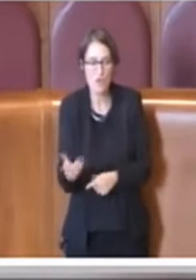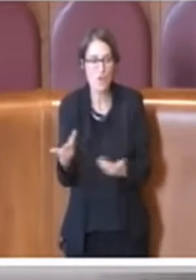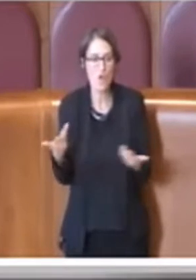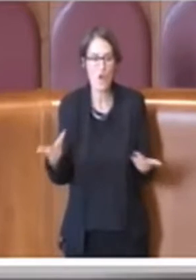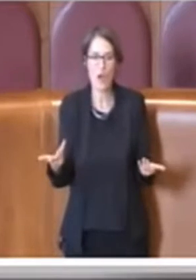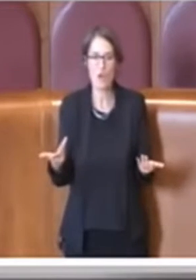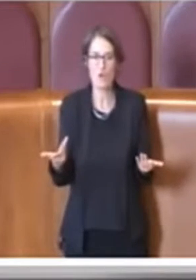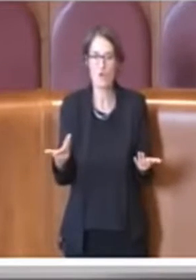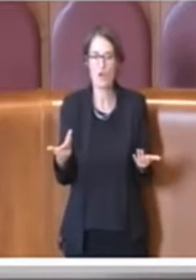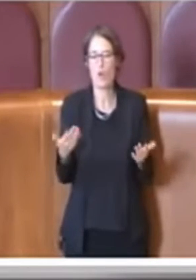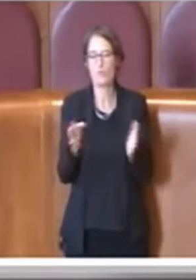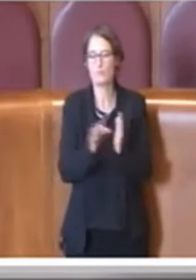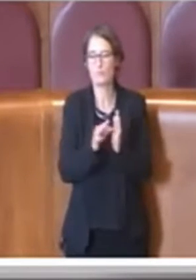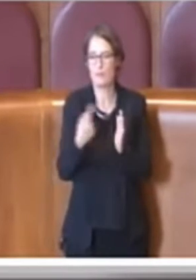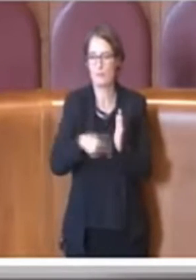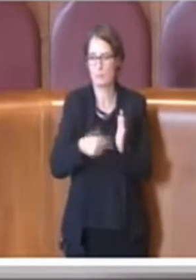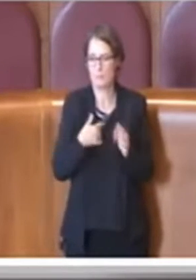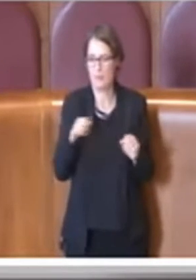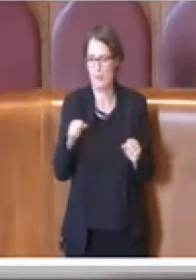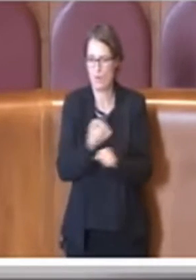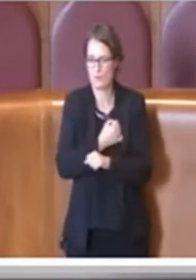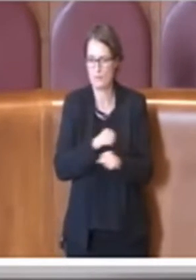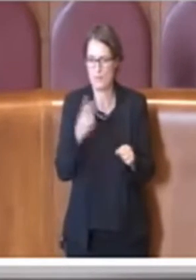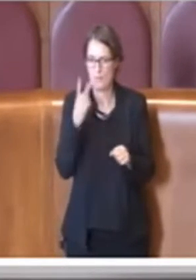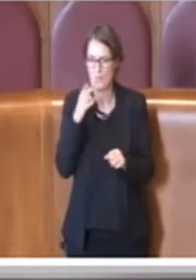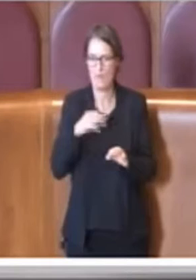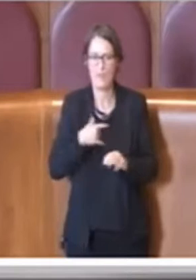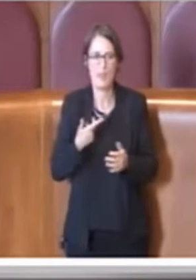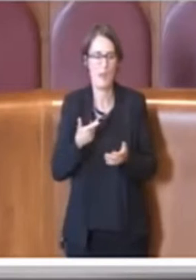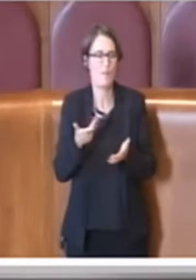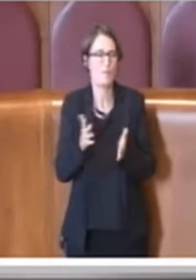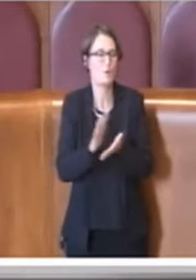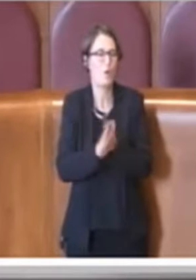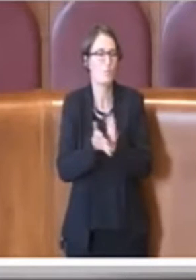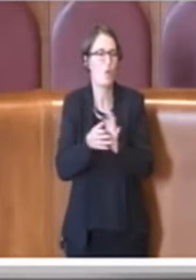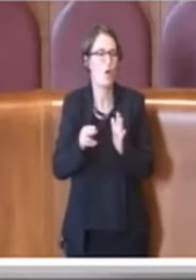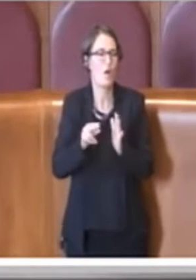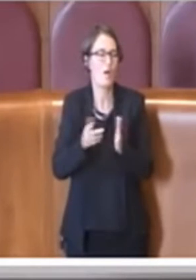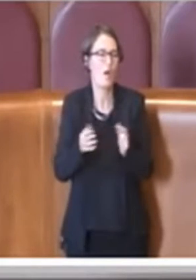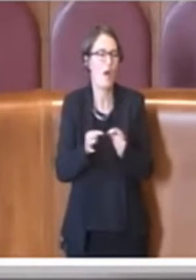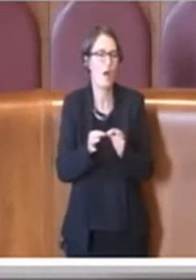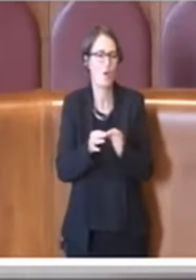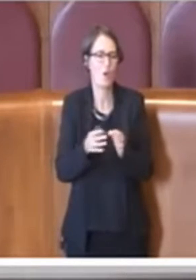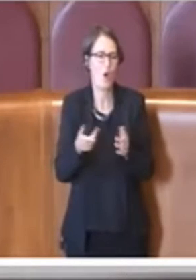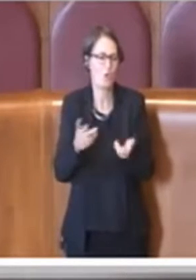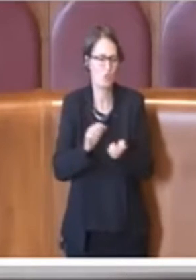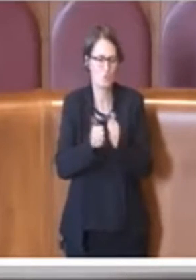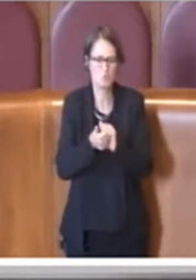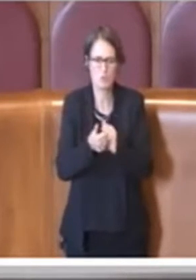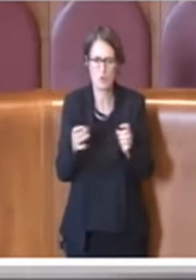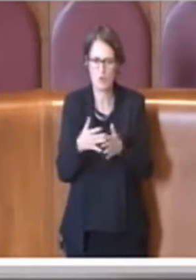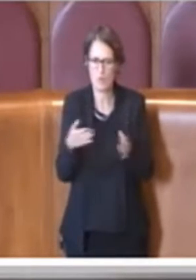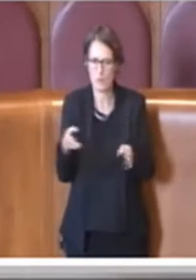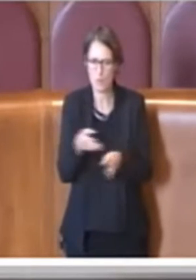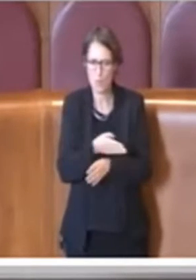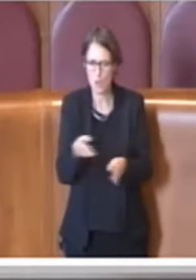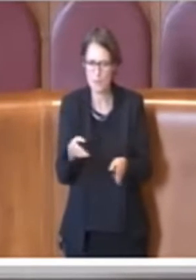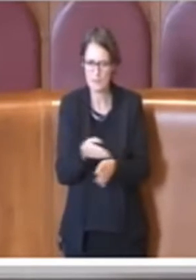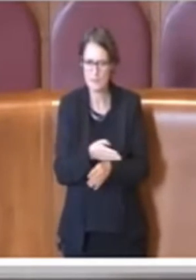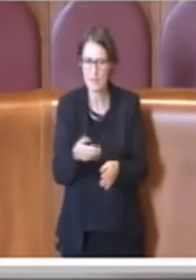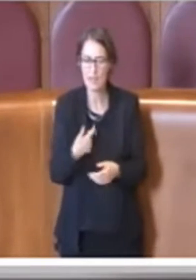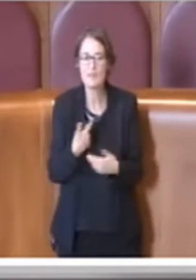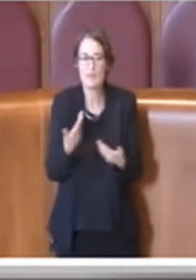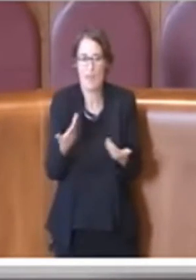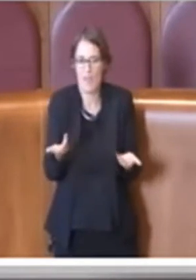impossibile da prevedere in un accordo con qualsiasi evento sportivo e infatti